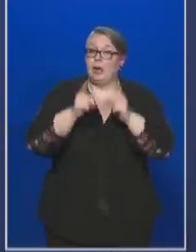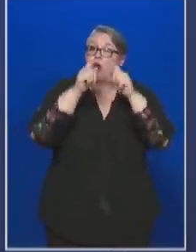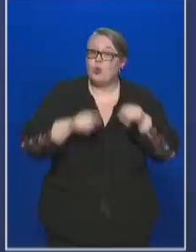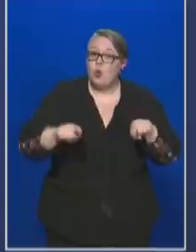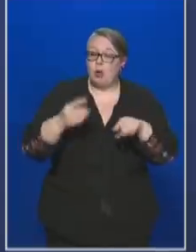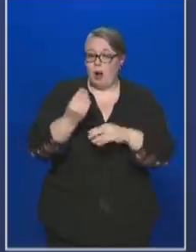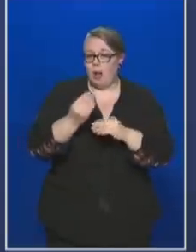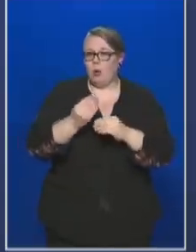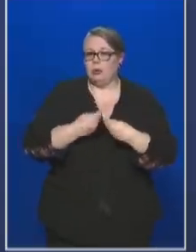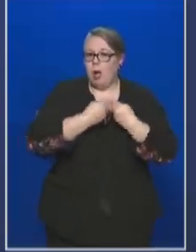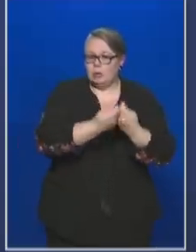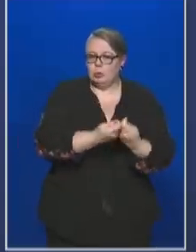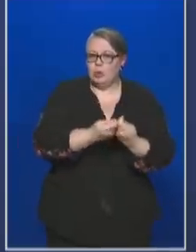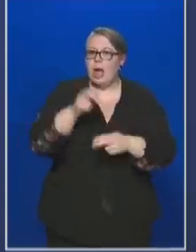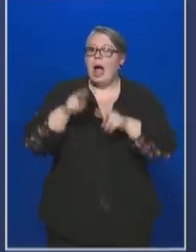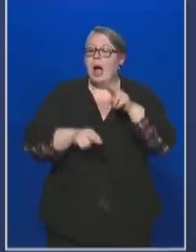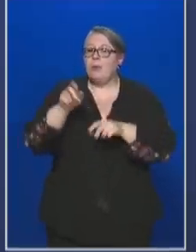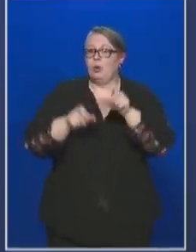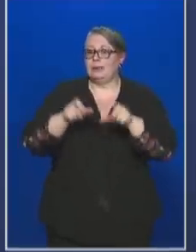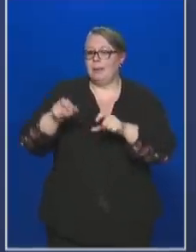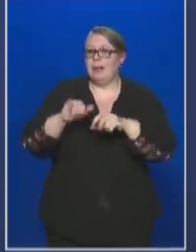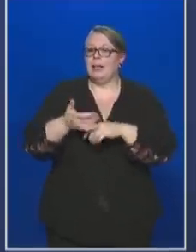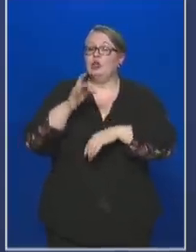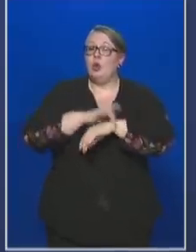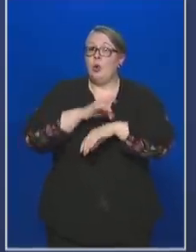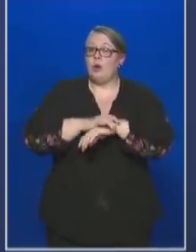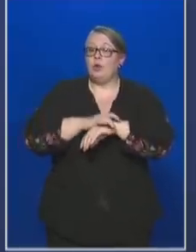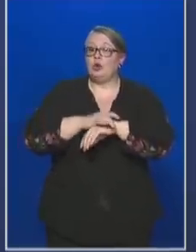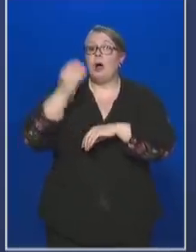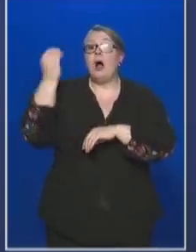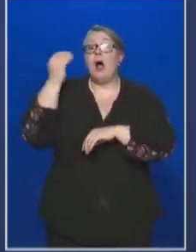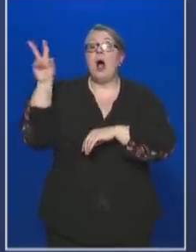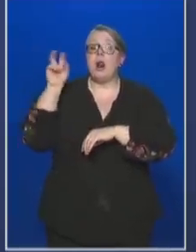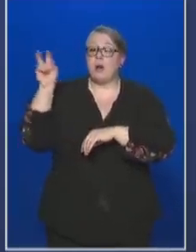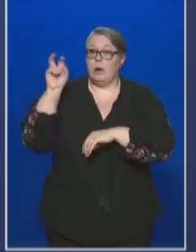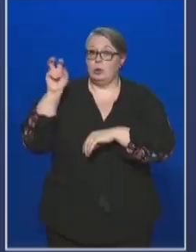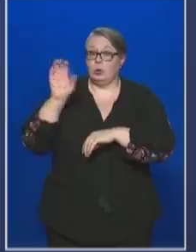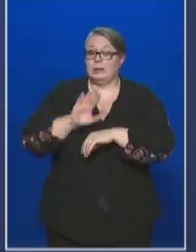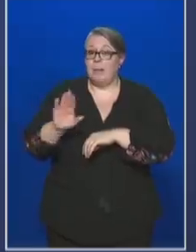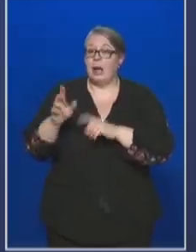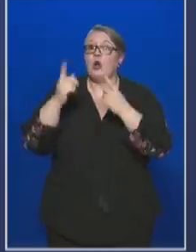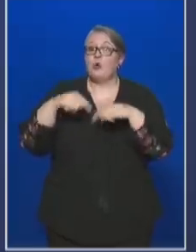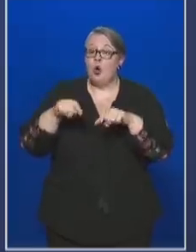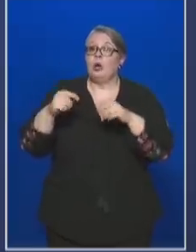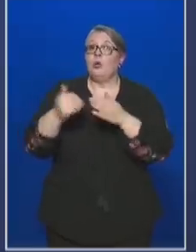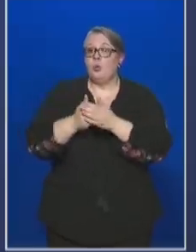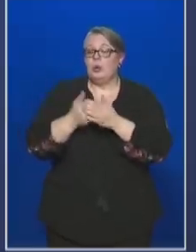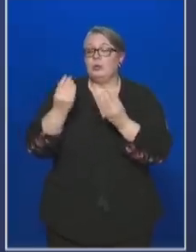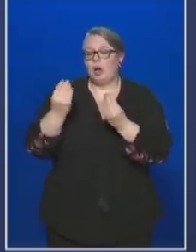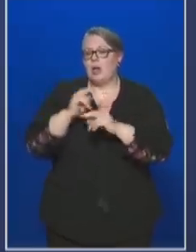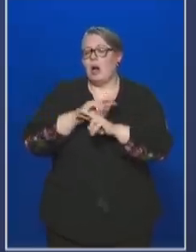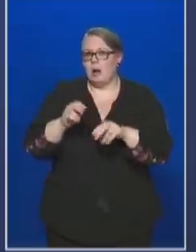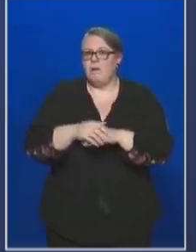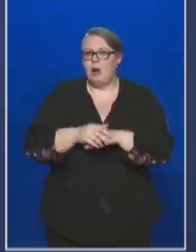külön tananyag van, és az ápolók, valamint az orvostanhallgatók részére szintén külön tananyag van.